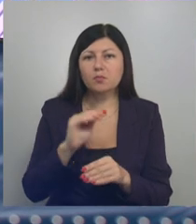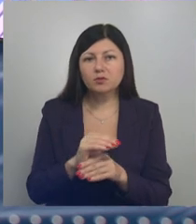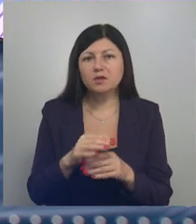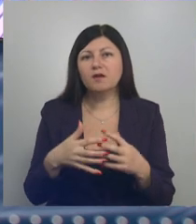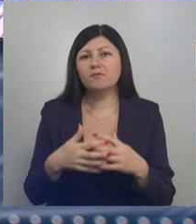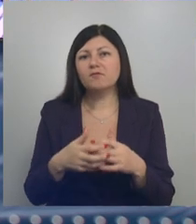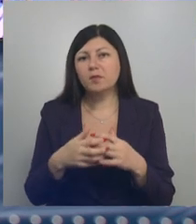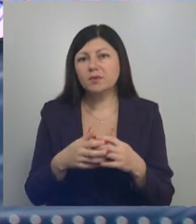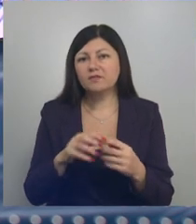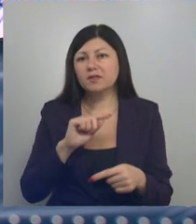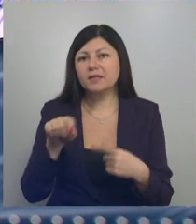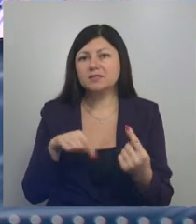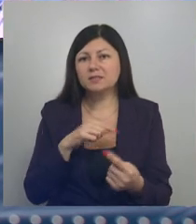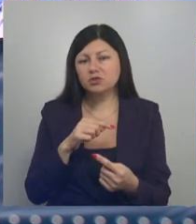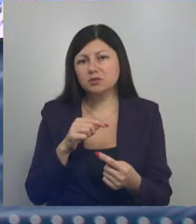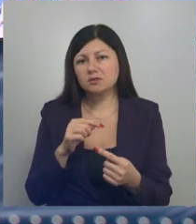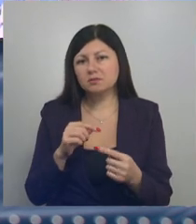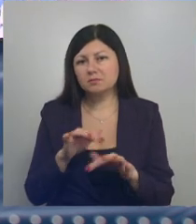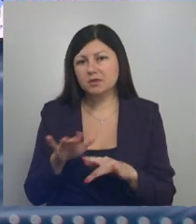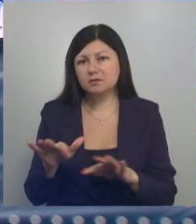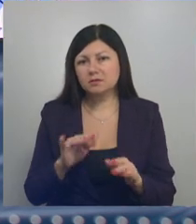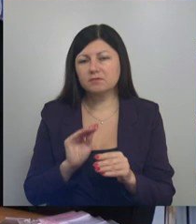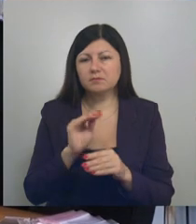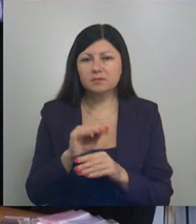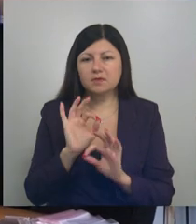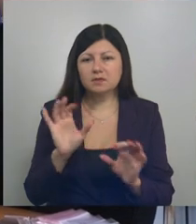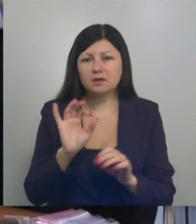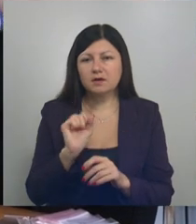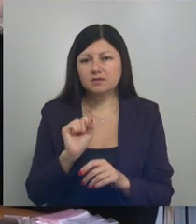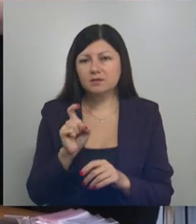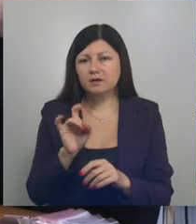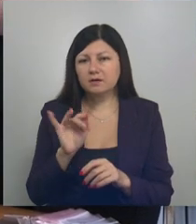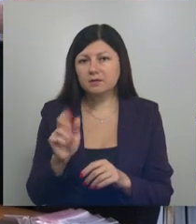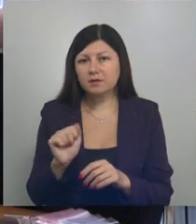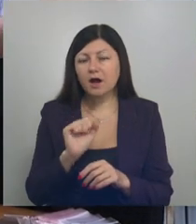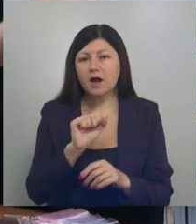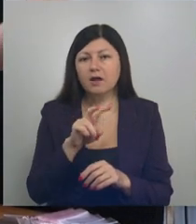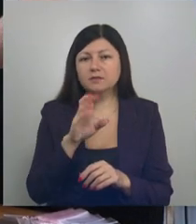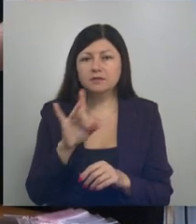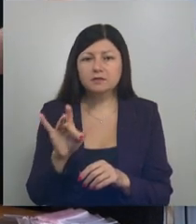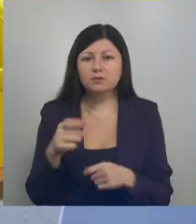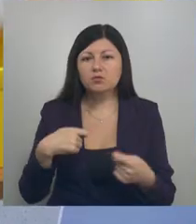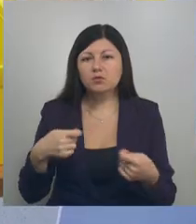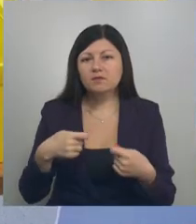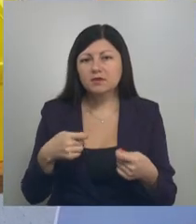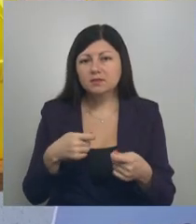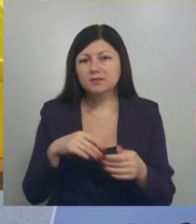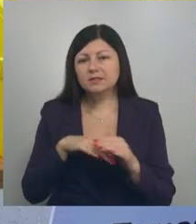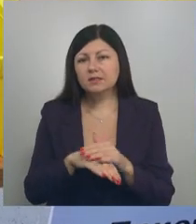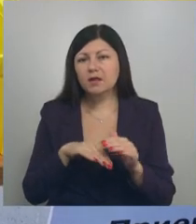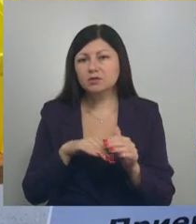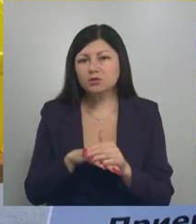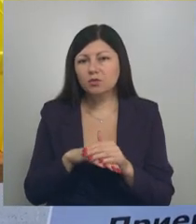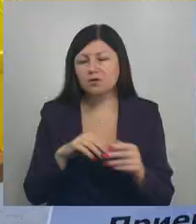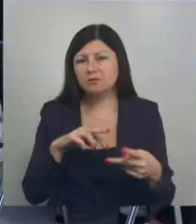логистических процессов. Александра Харина продолжит. Александр руководит отделом складской логистики. За день